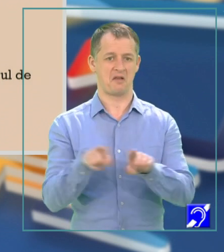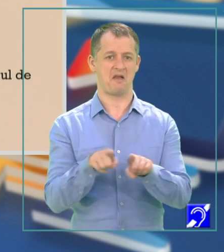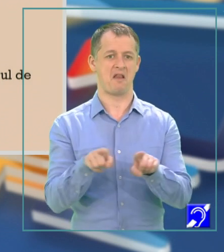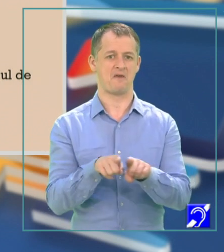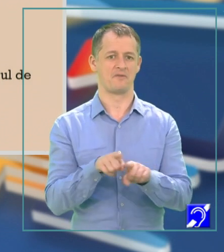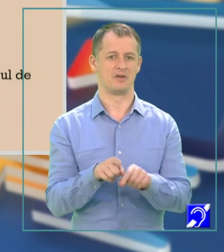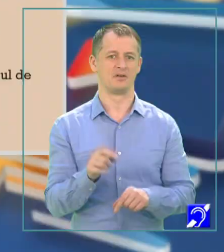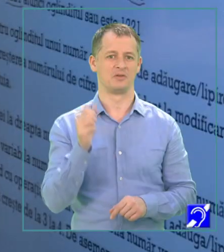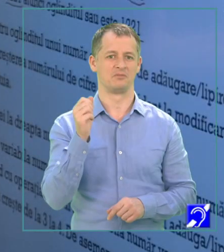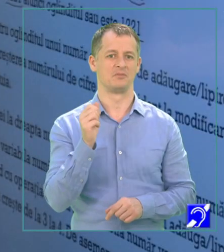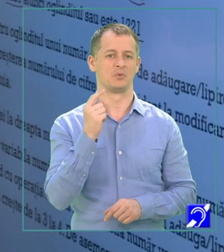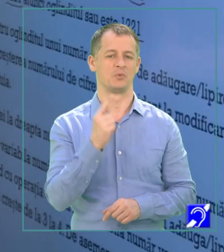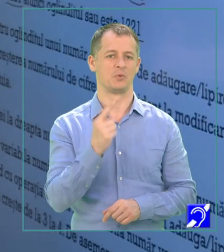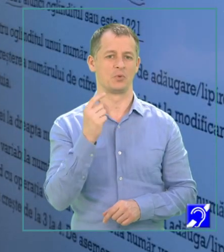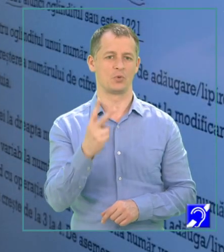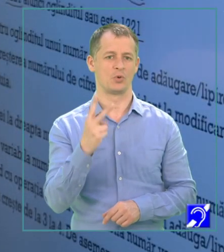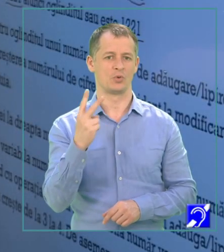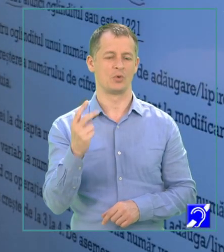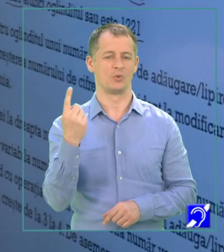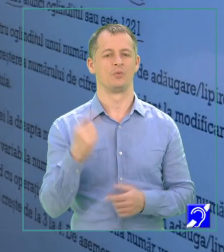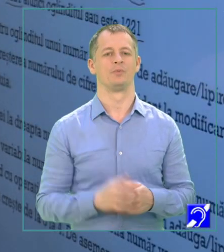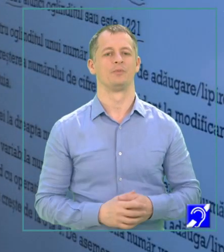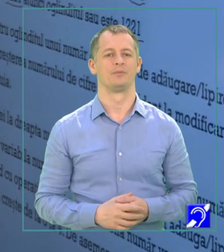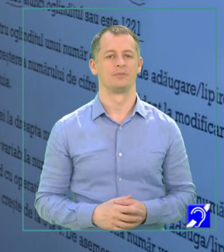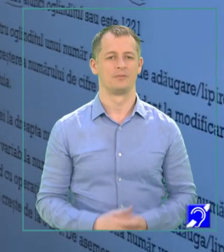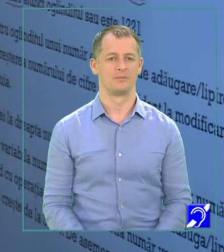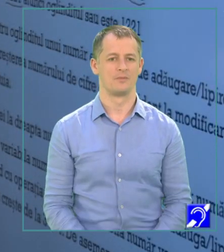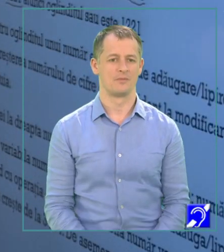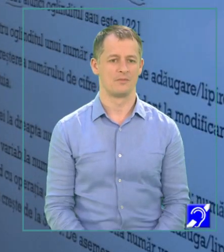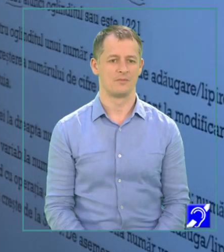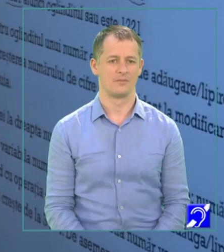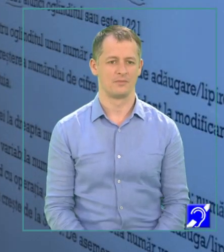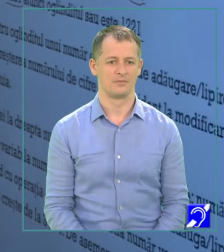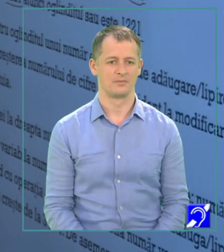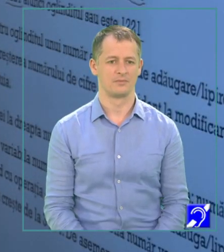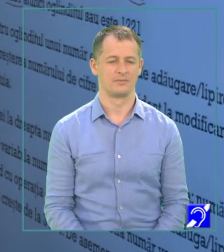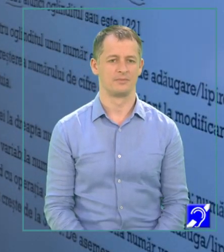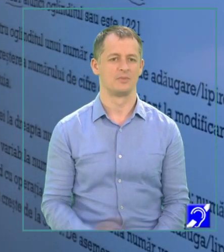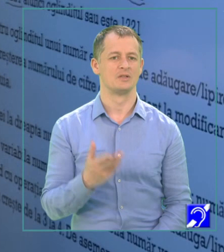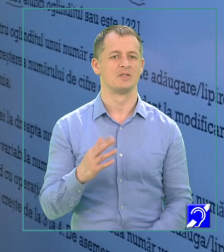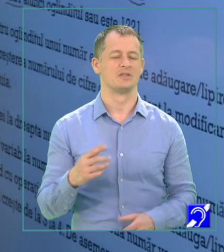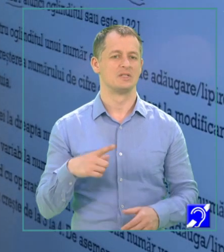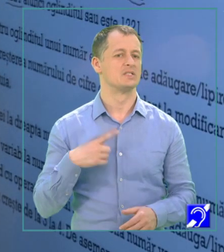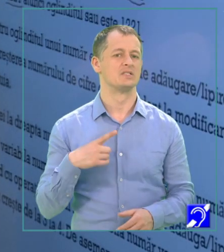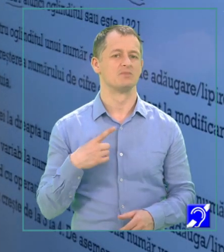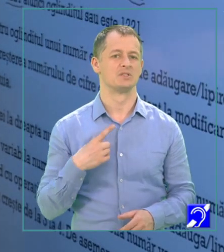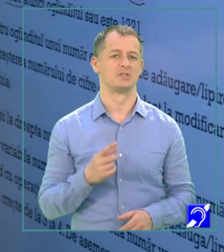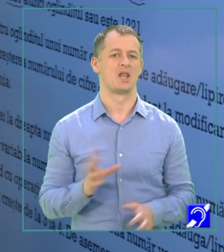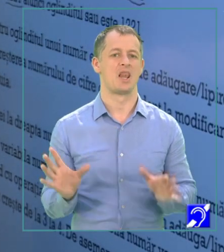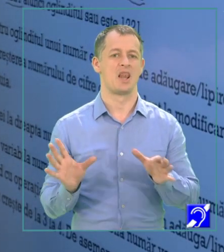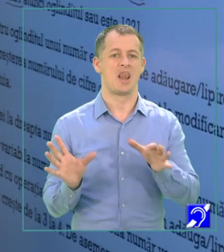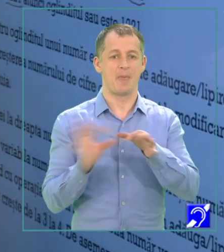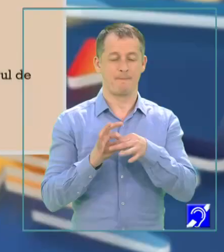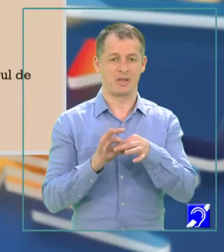Operația utilizată pentru oglinditul unui număr este aceea de adăugare-lipire la dreapta numărului a